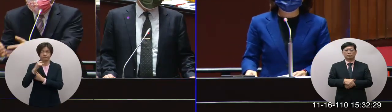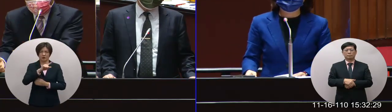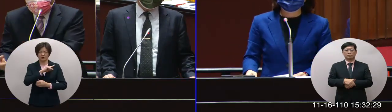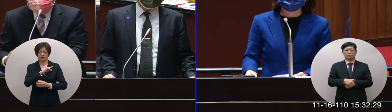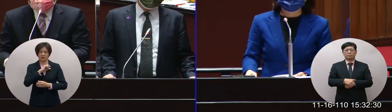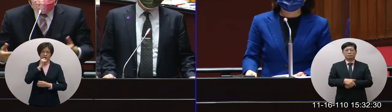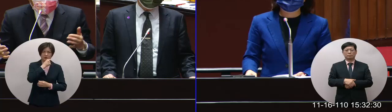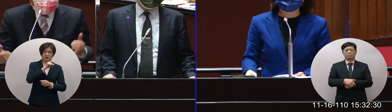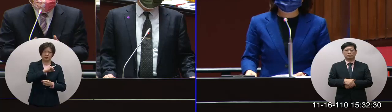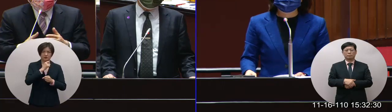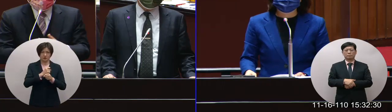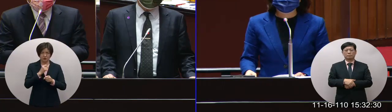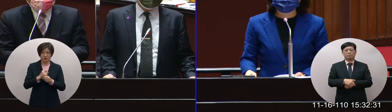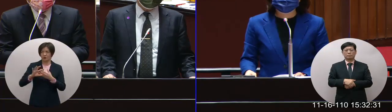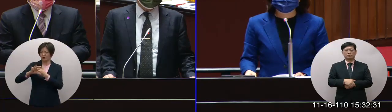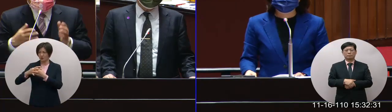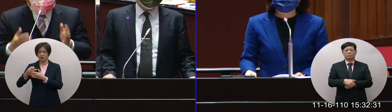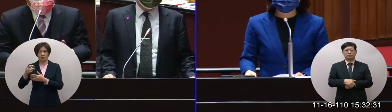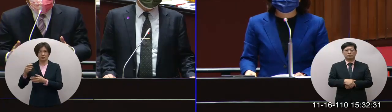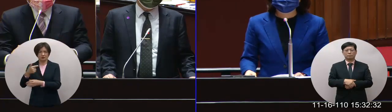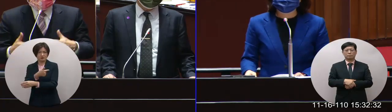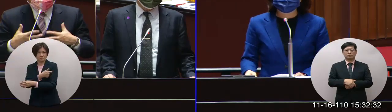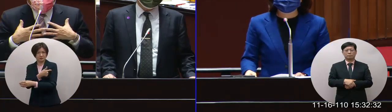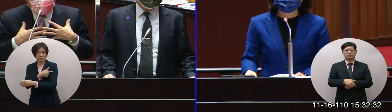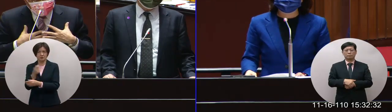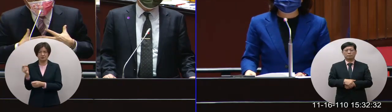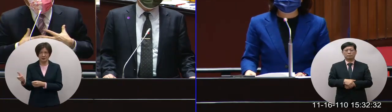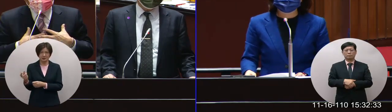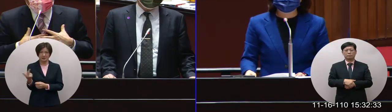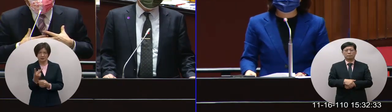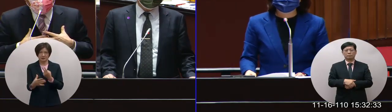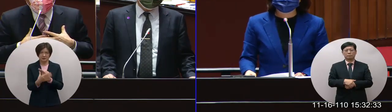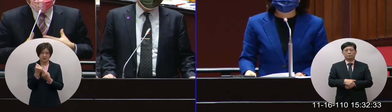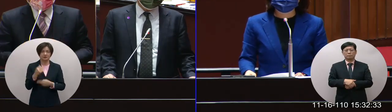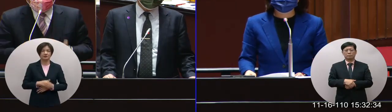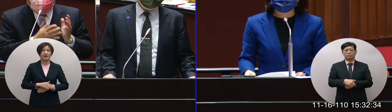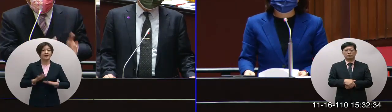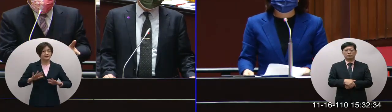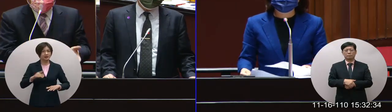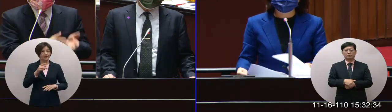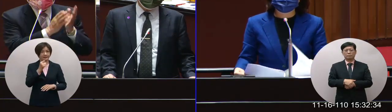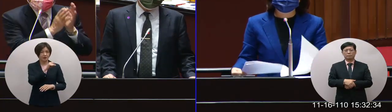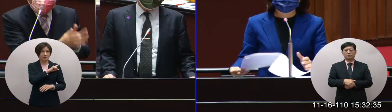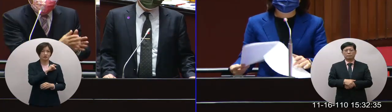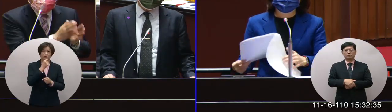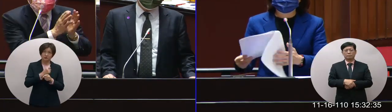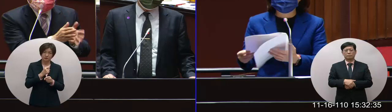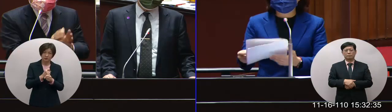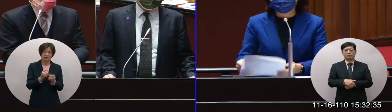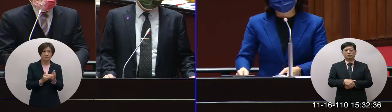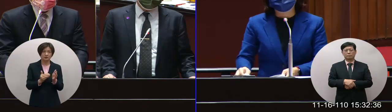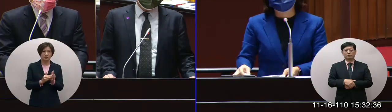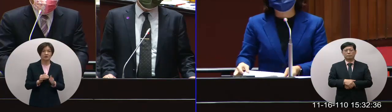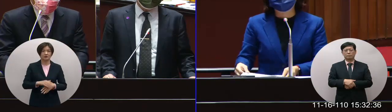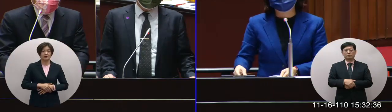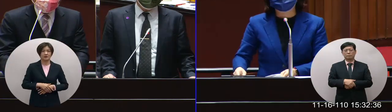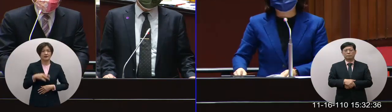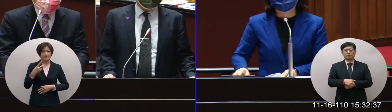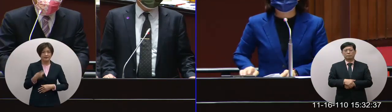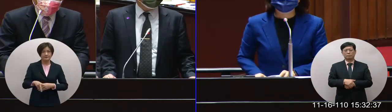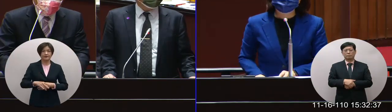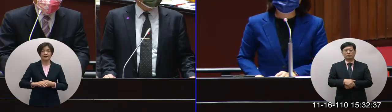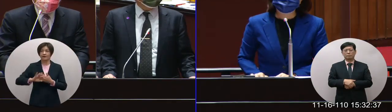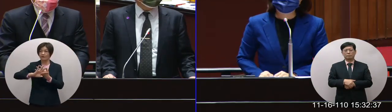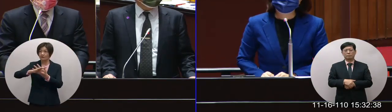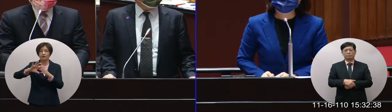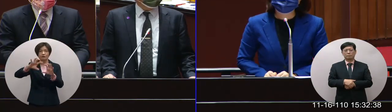苗國外的疫苗大家買疫苗現在當我們有的時候然後那我們會聯繫相關